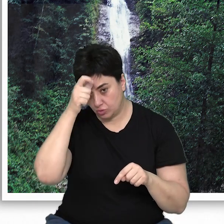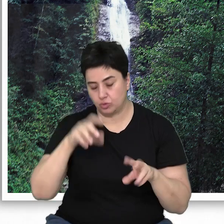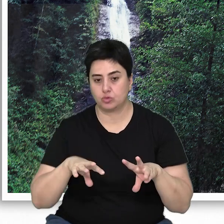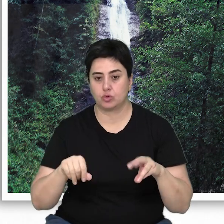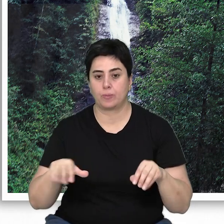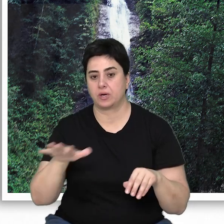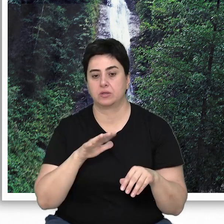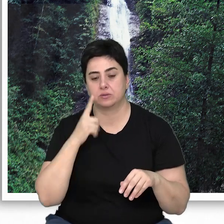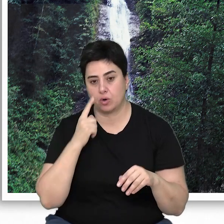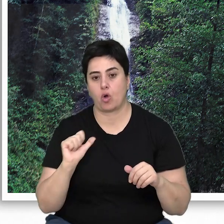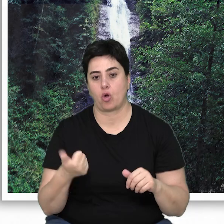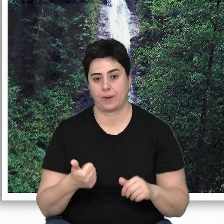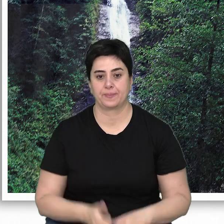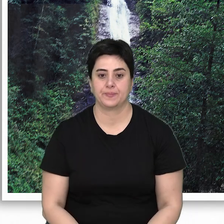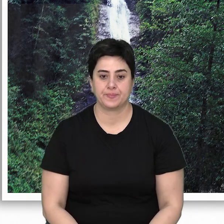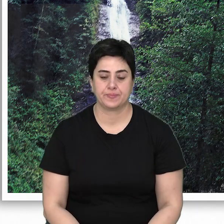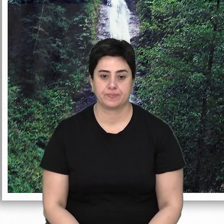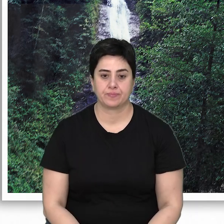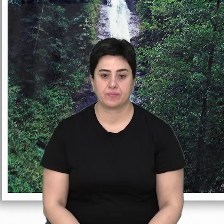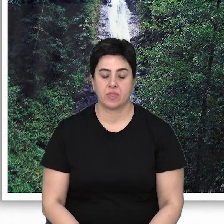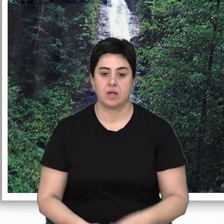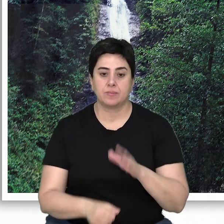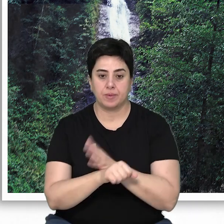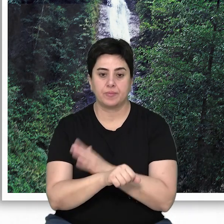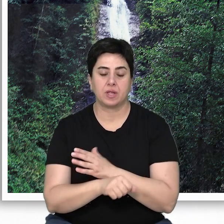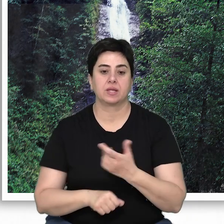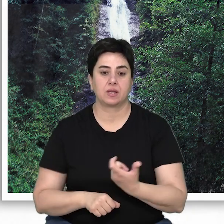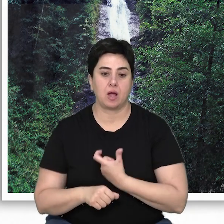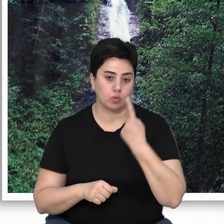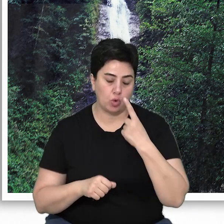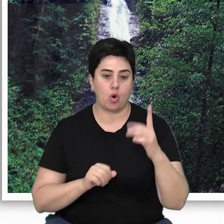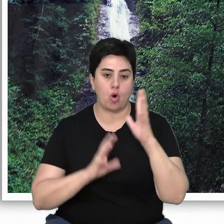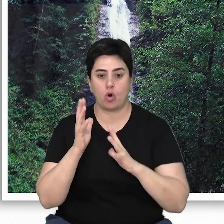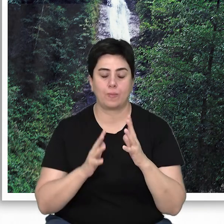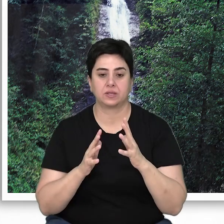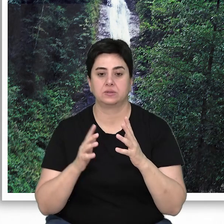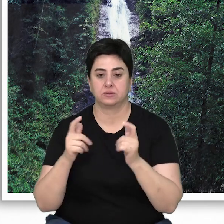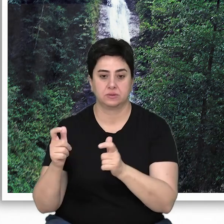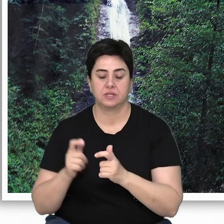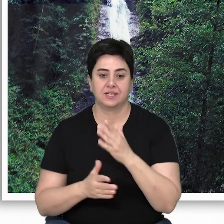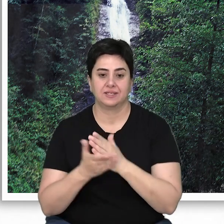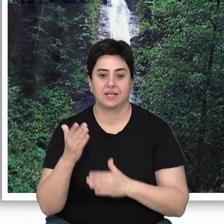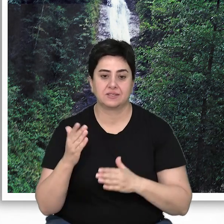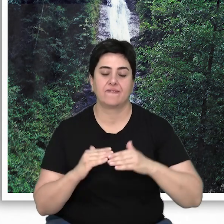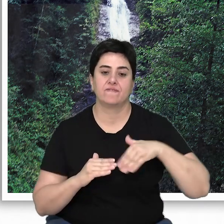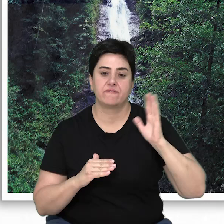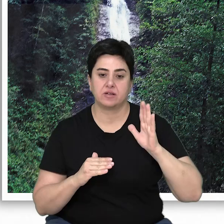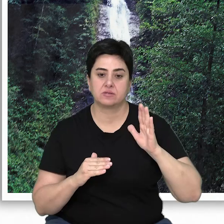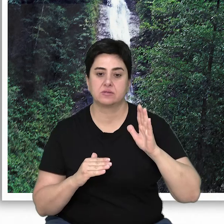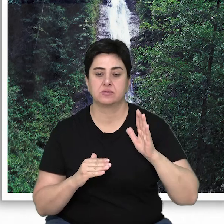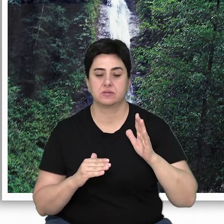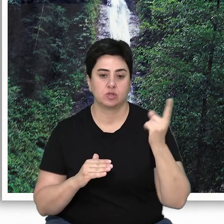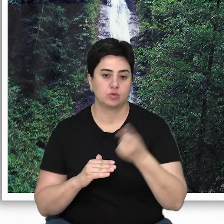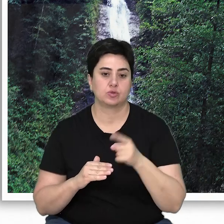coğrafi konumu önemli role sahip. Ülkemizde yasal olarak orman sayılan alanların yarısından fazlası